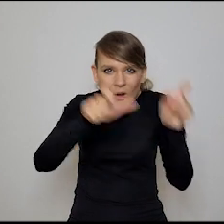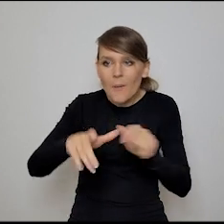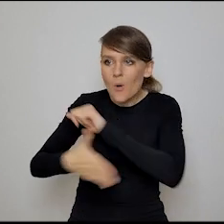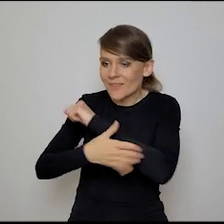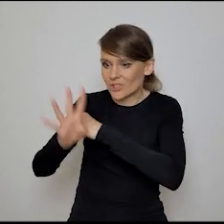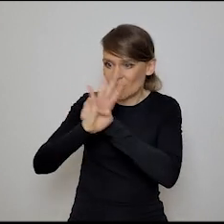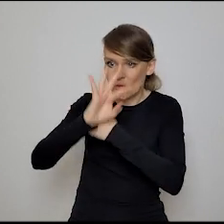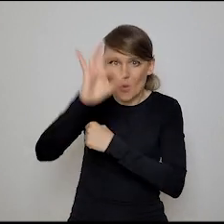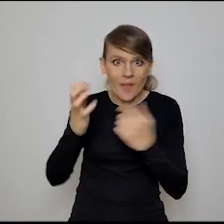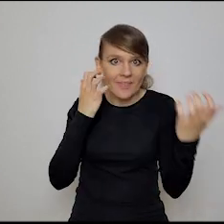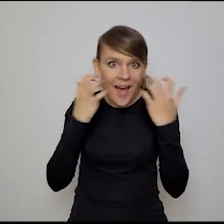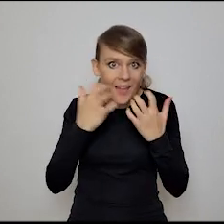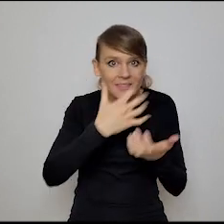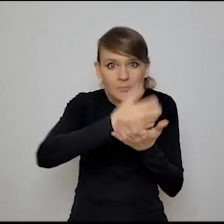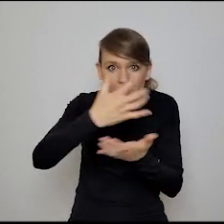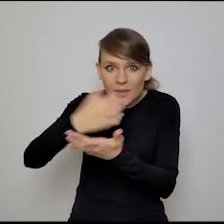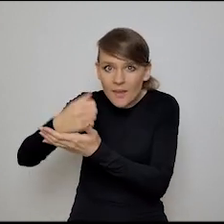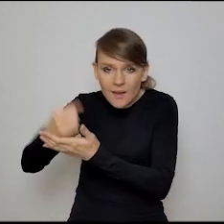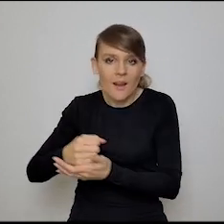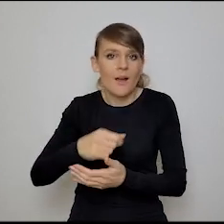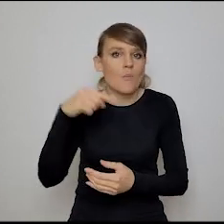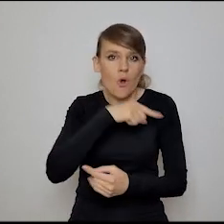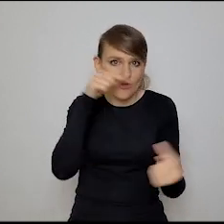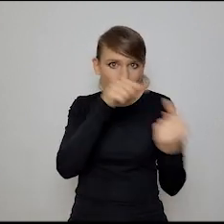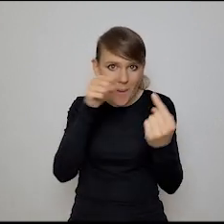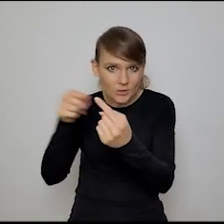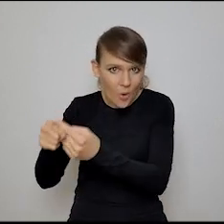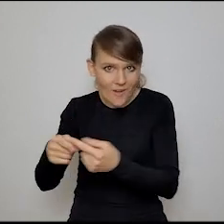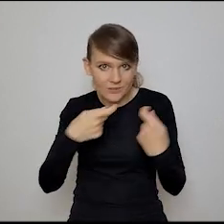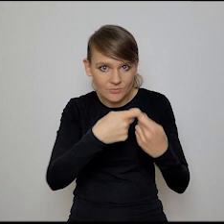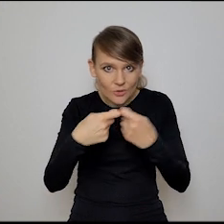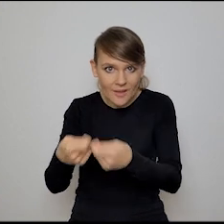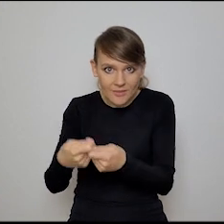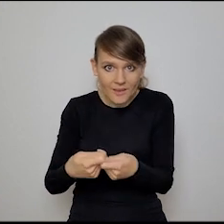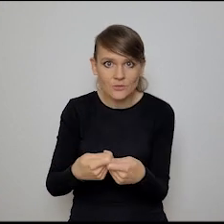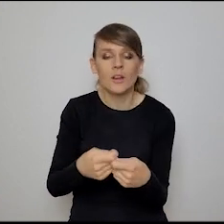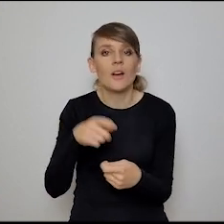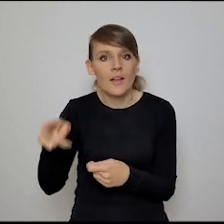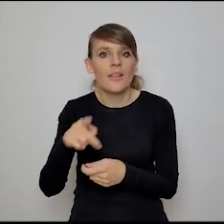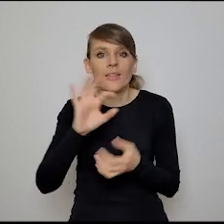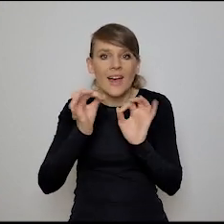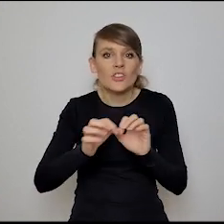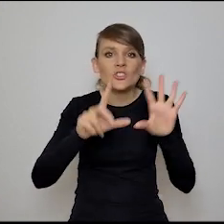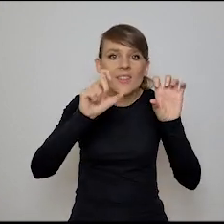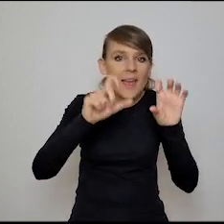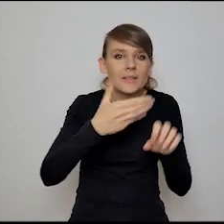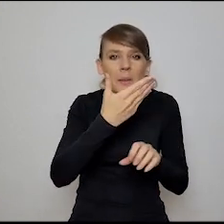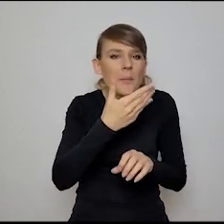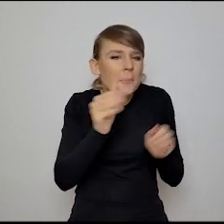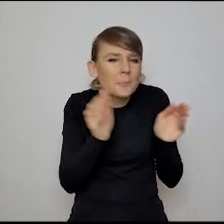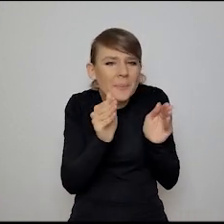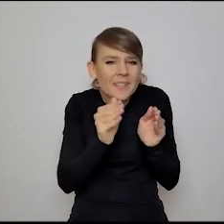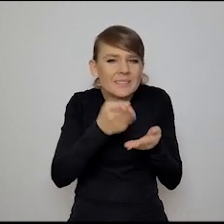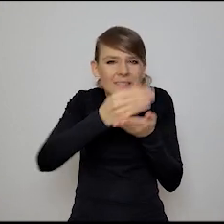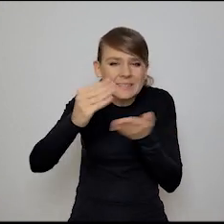danych, jakie zaczesują w tym także tych nieustrukturyzowanych. Czyli na przykład, wiesz, i robić do 700 mikrosegmentów na przykład.